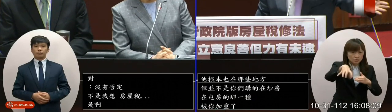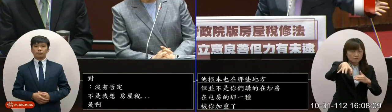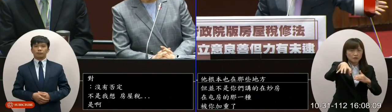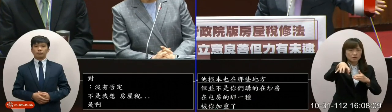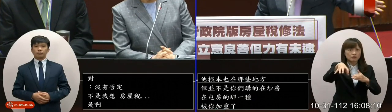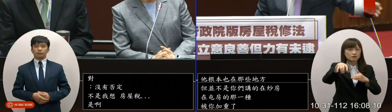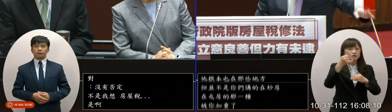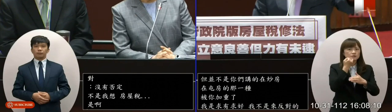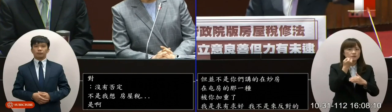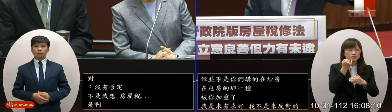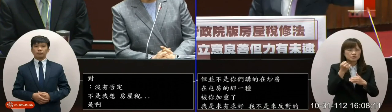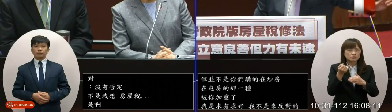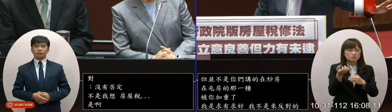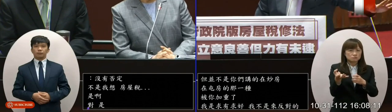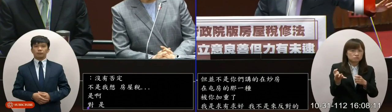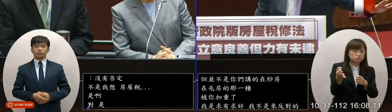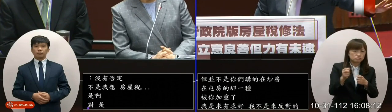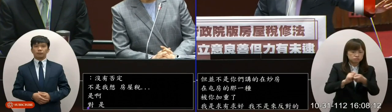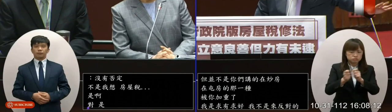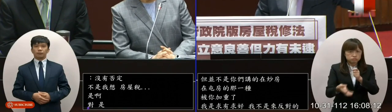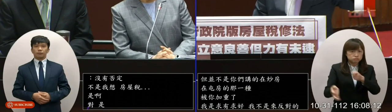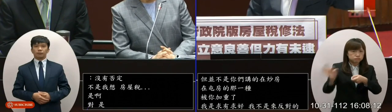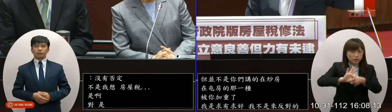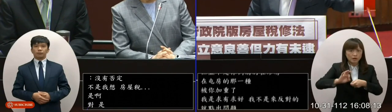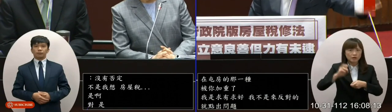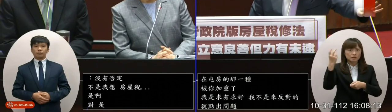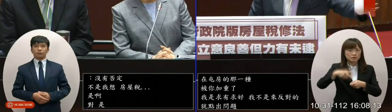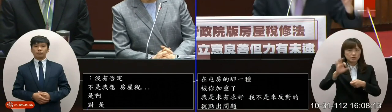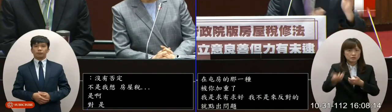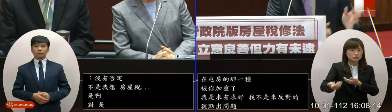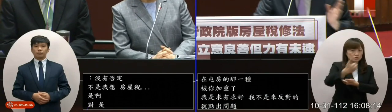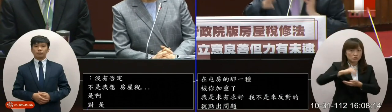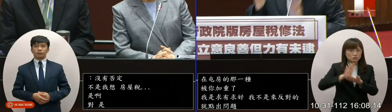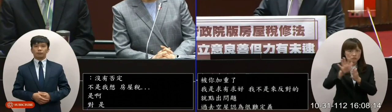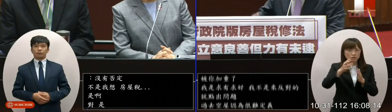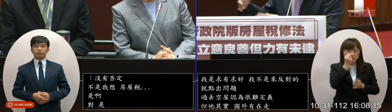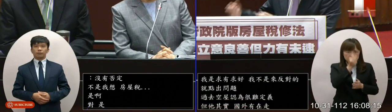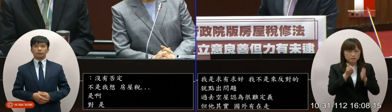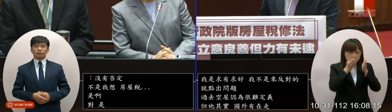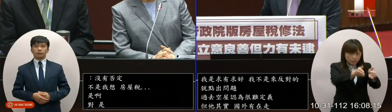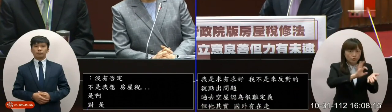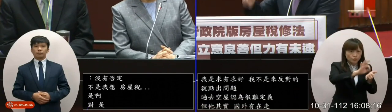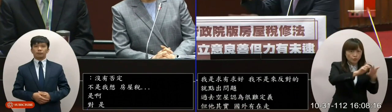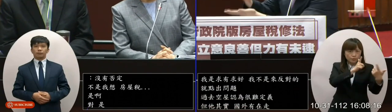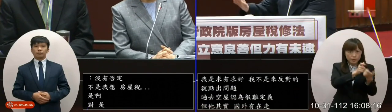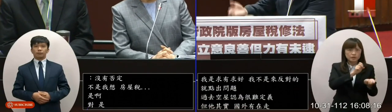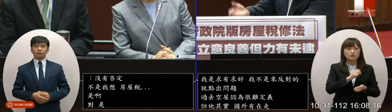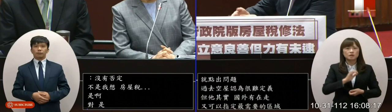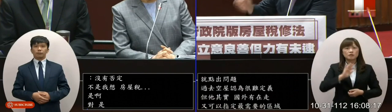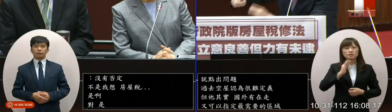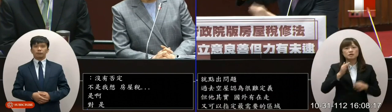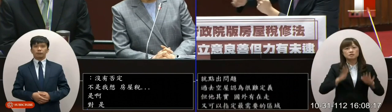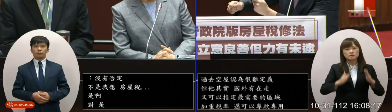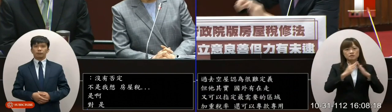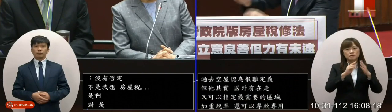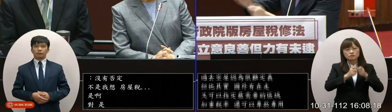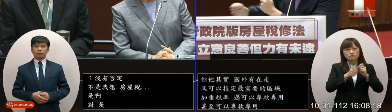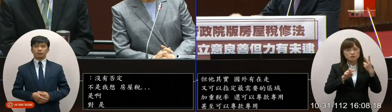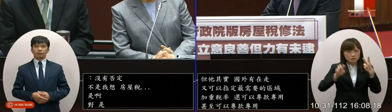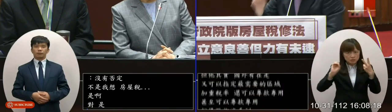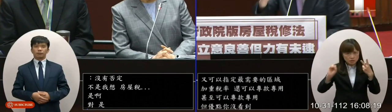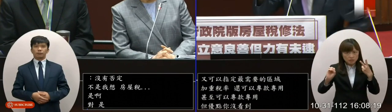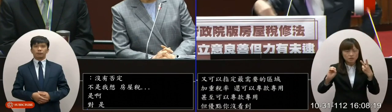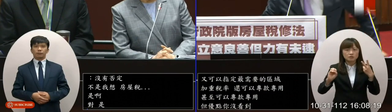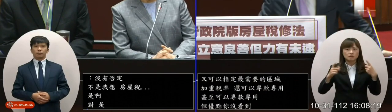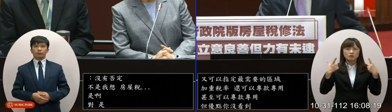甚至還可以專款專用但他的優點你都沒有看到你只是說他不容易定義現在來到房屋稅2.0哇這些本來想說我